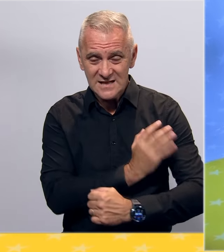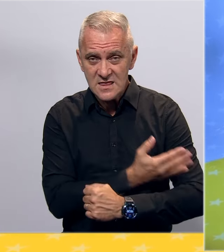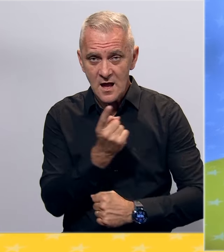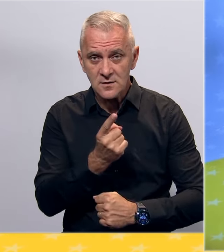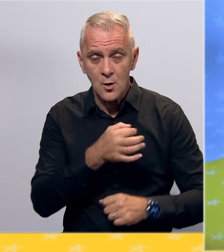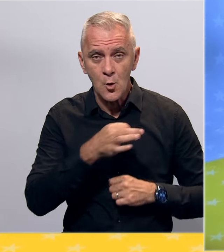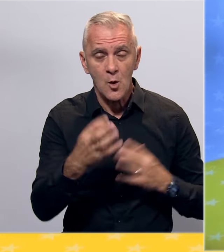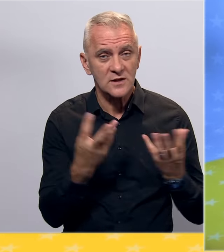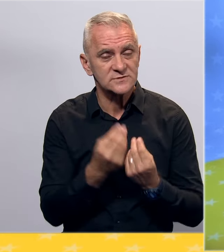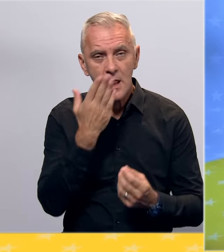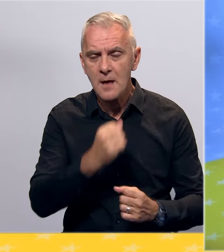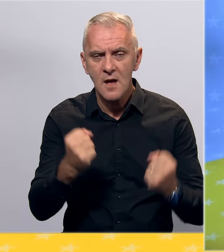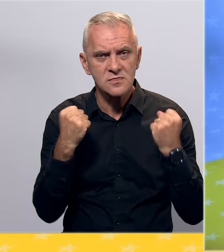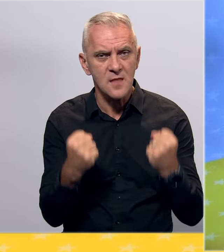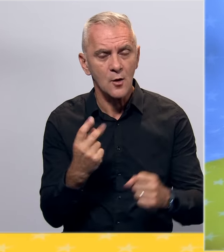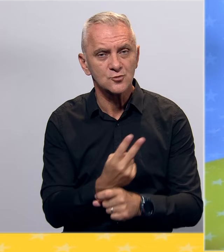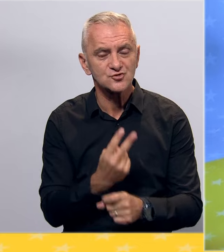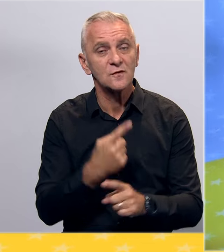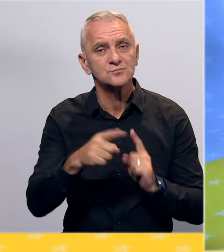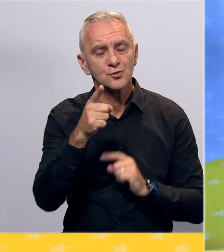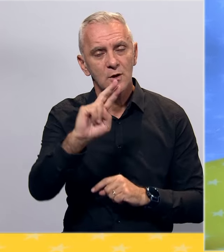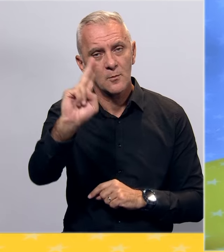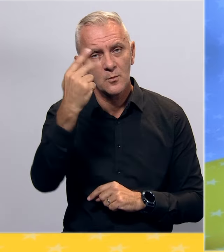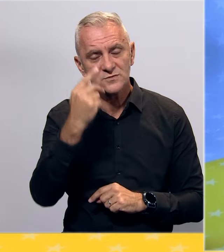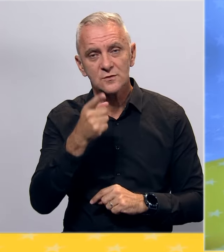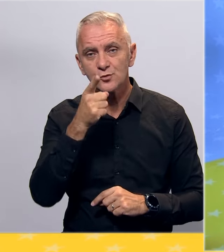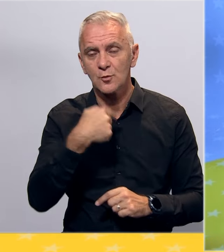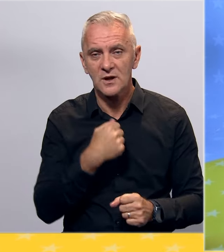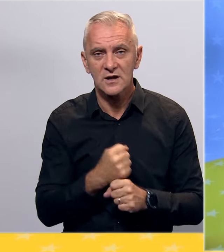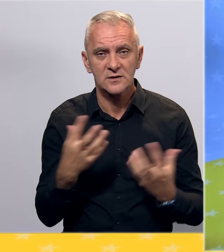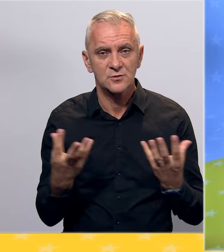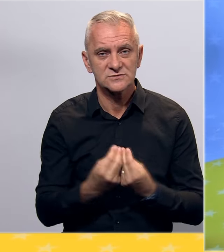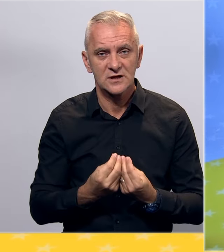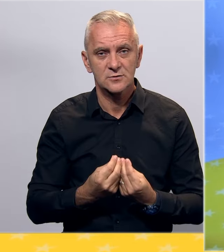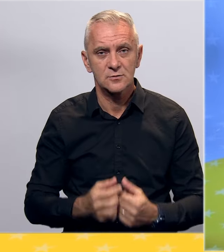zajednica nema ni snažnije države. Zato vas pozivamo da na tome radimo zajedno.